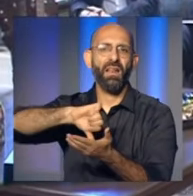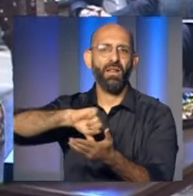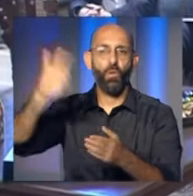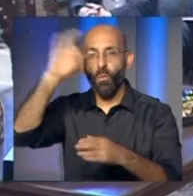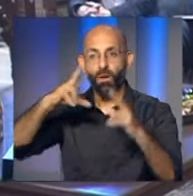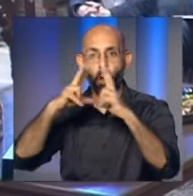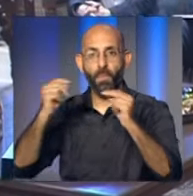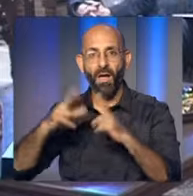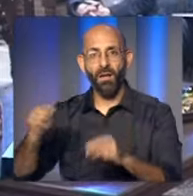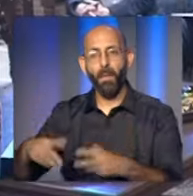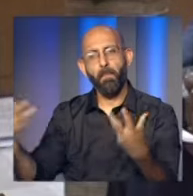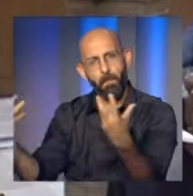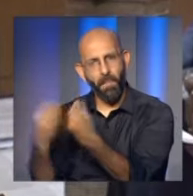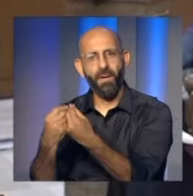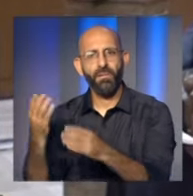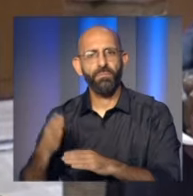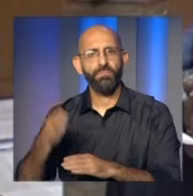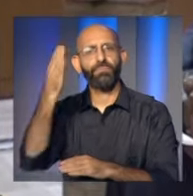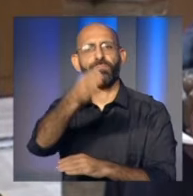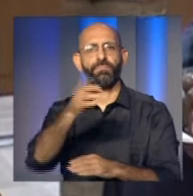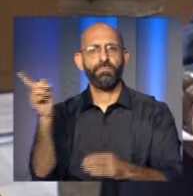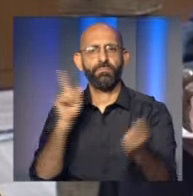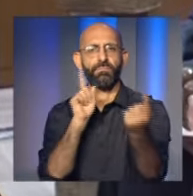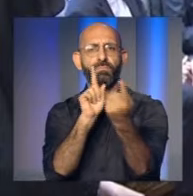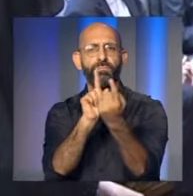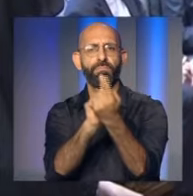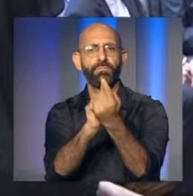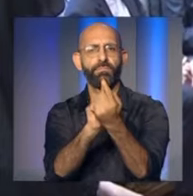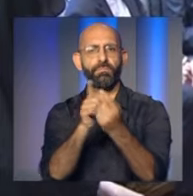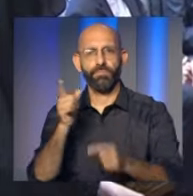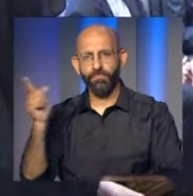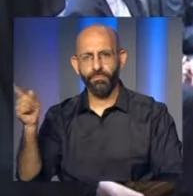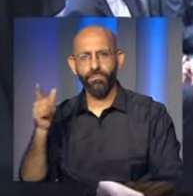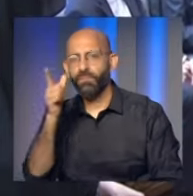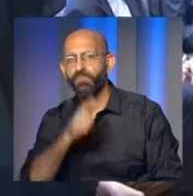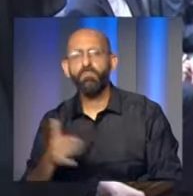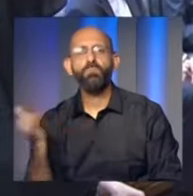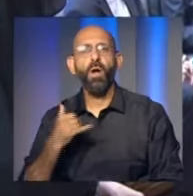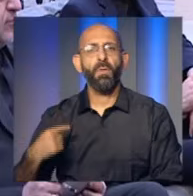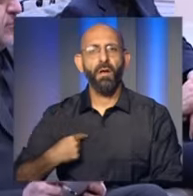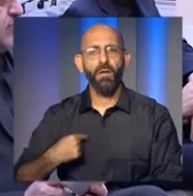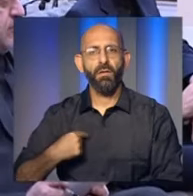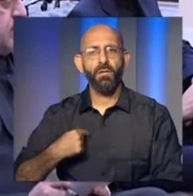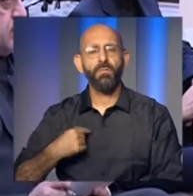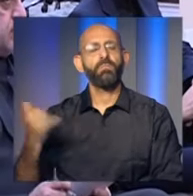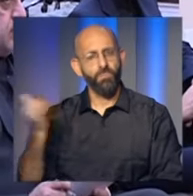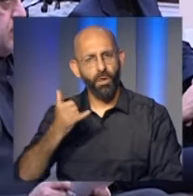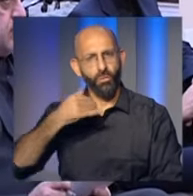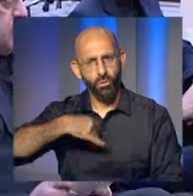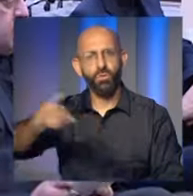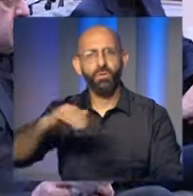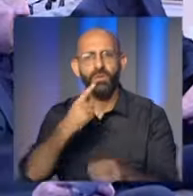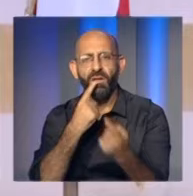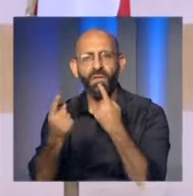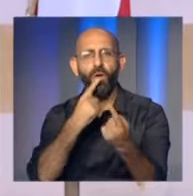إسرائيل لعدوانها على قطاع غزة ولبنان إضافة للعلاقات الثنائية بين البلدين ومن عين التيني توجه